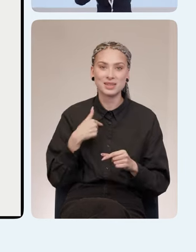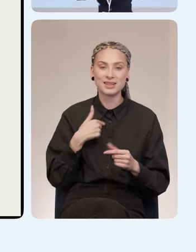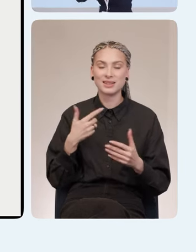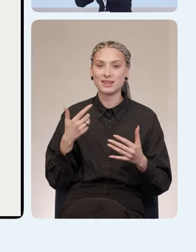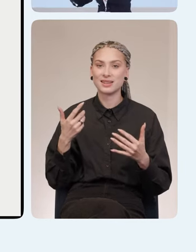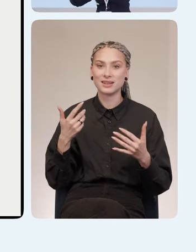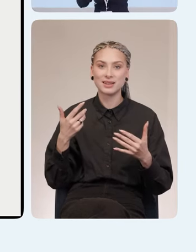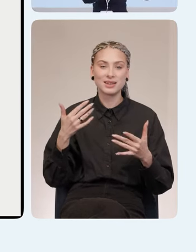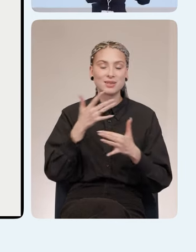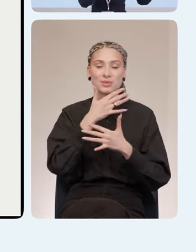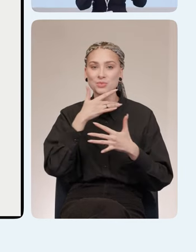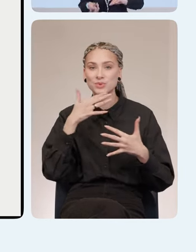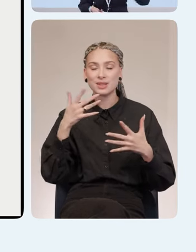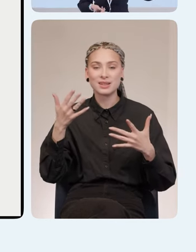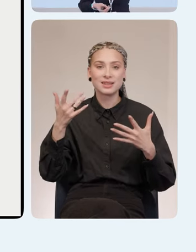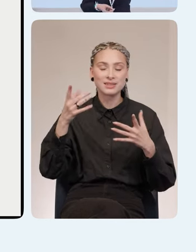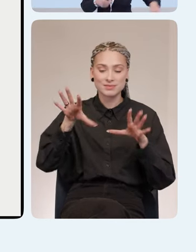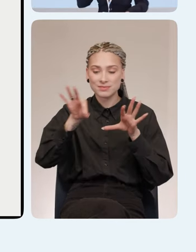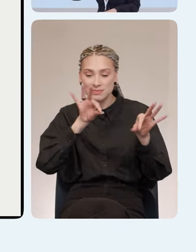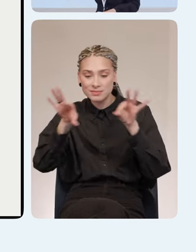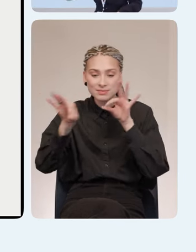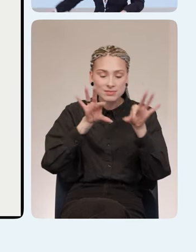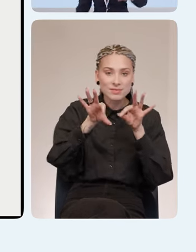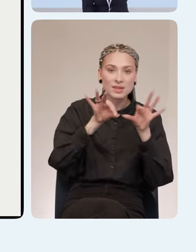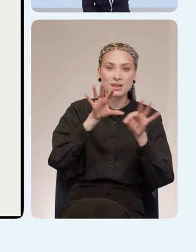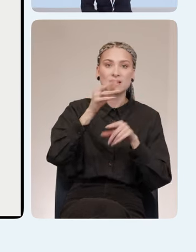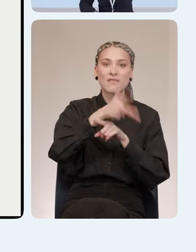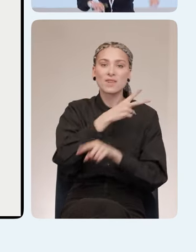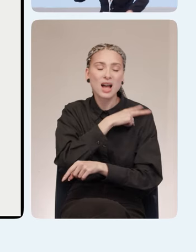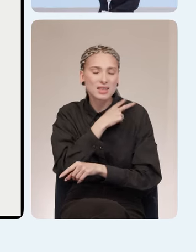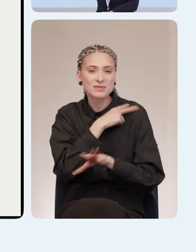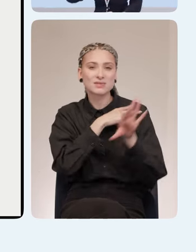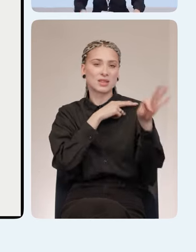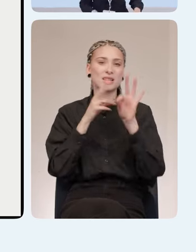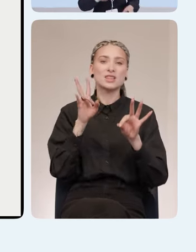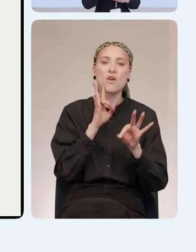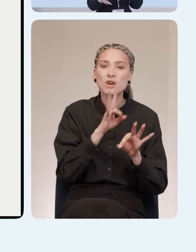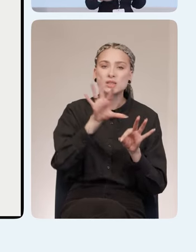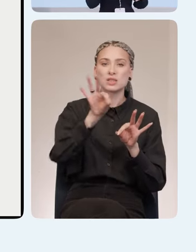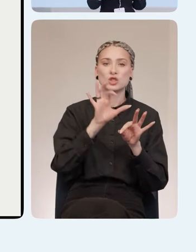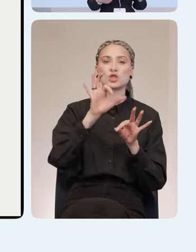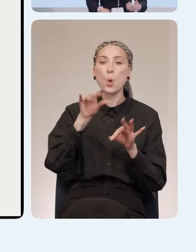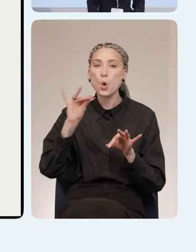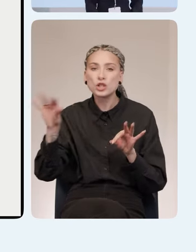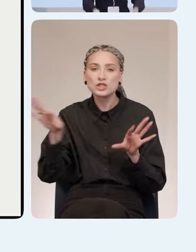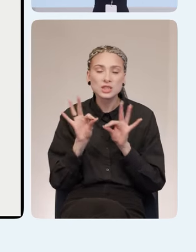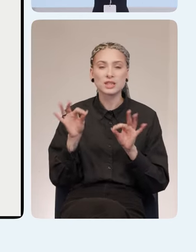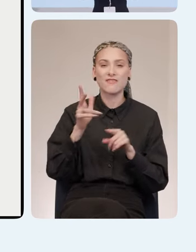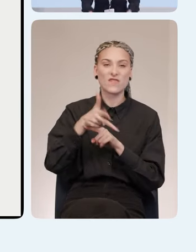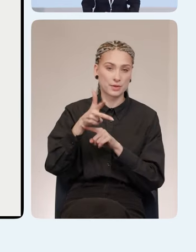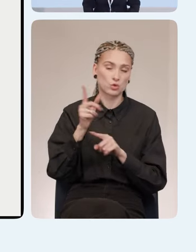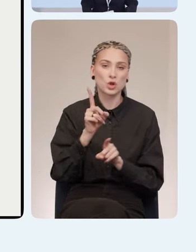знаете, лоскутное одеяло из контента, какие-то фрагменты из Владивостока, какие-то из Новосибирска и Сочи. То есть такого, чтобы мы